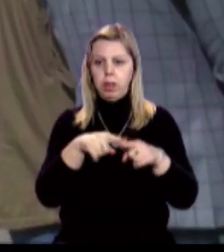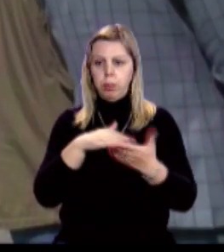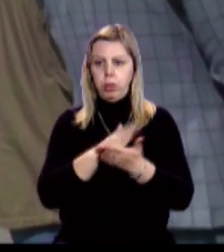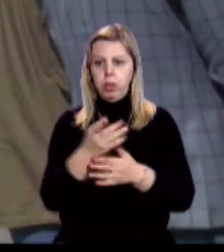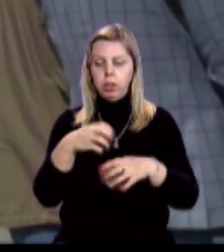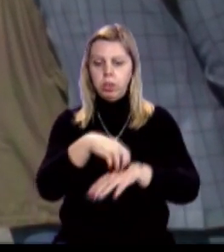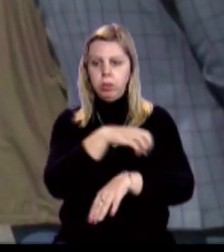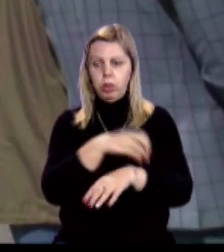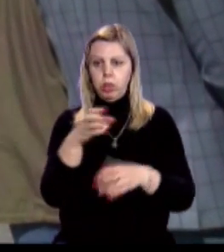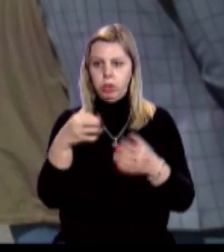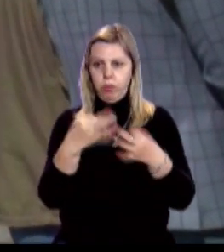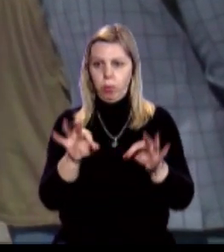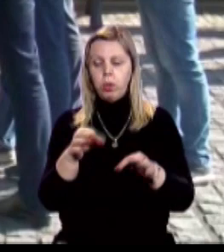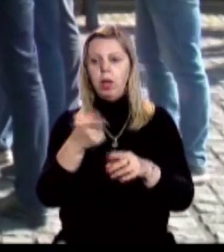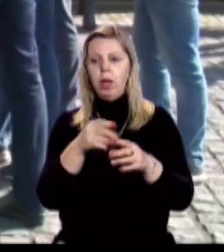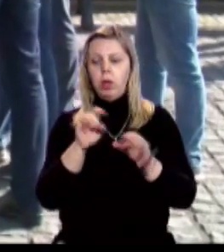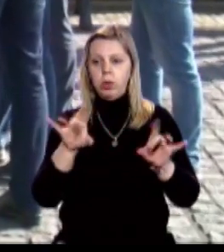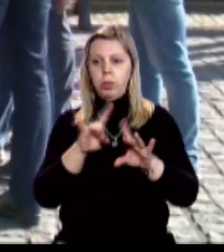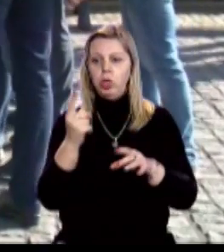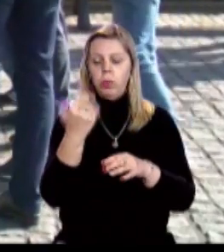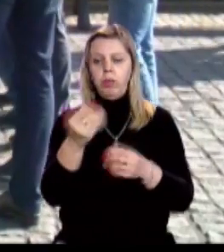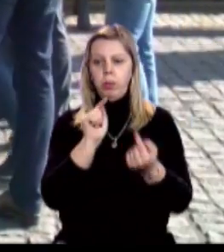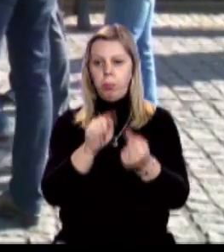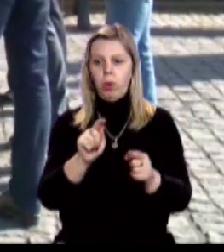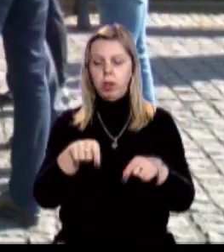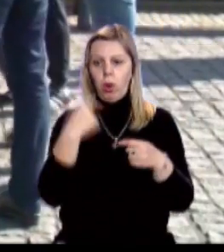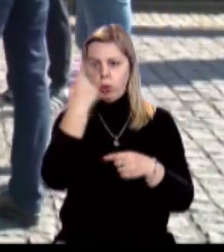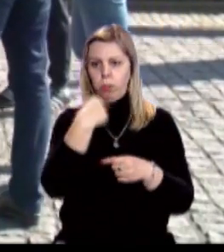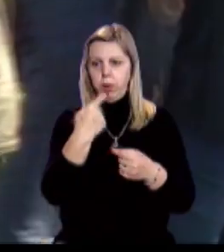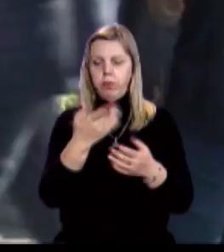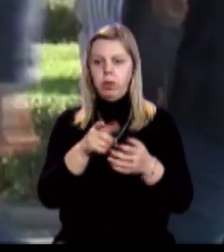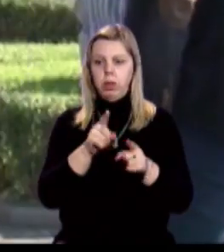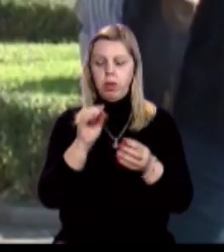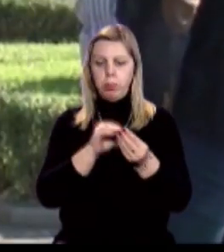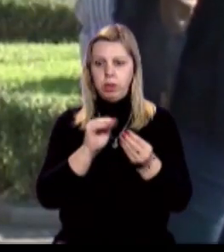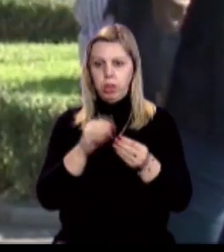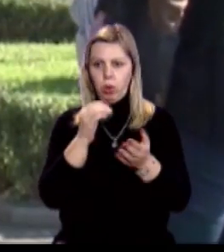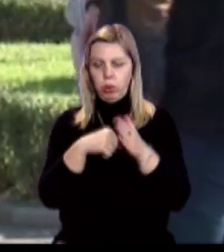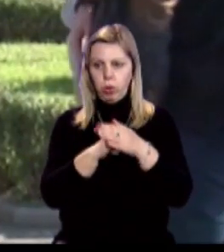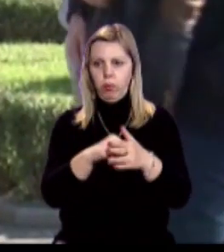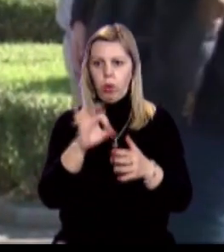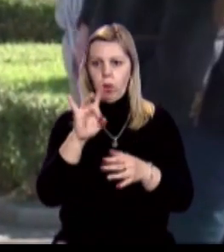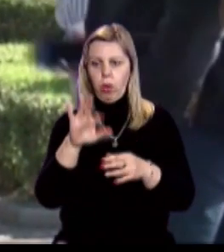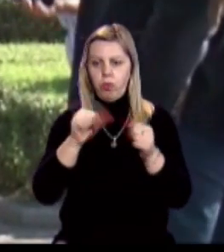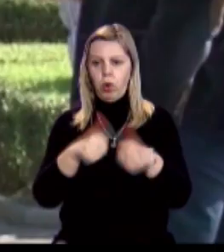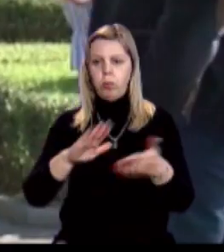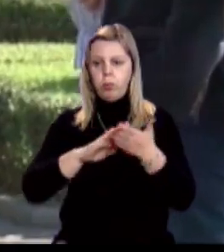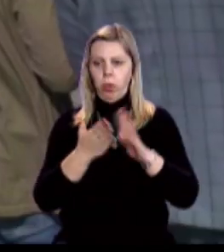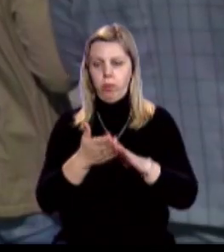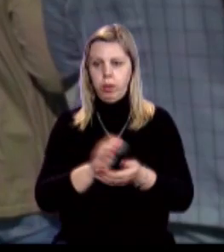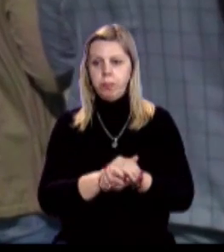політичної партії «Свобода» Томаш Леликач розповідає, чому він проти надання особливого статусу на постійній основі району Мордло за формулою